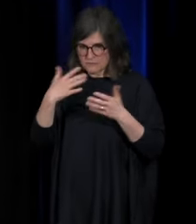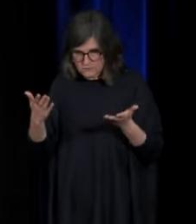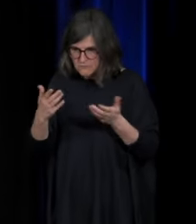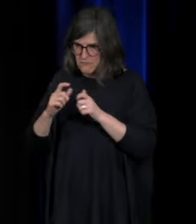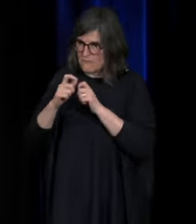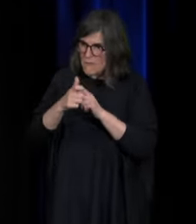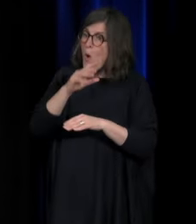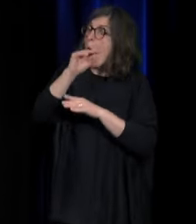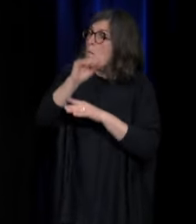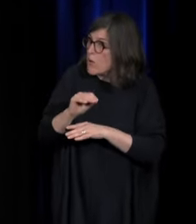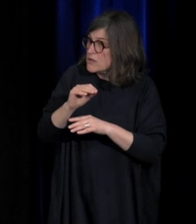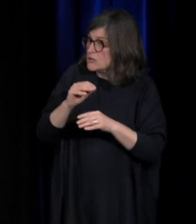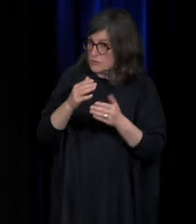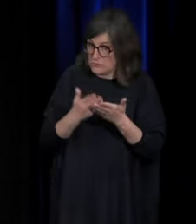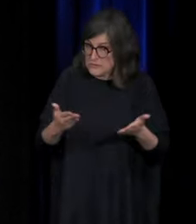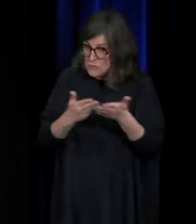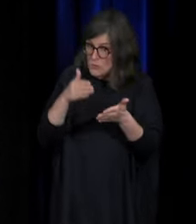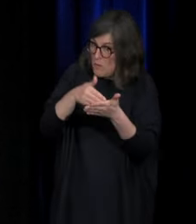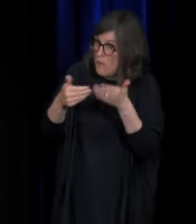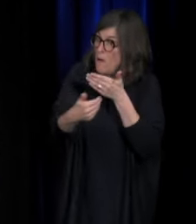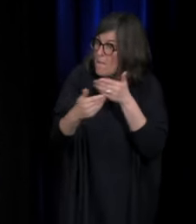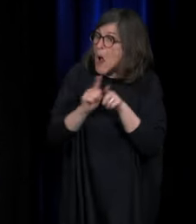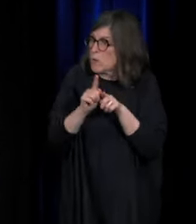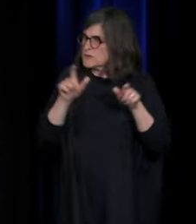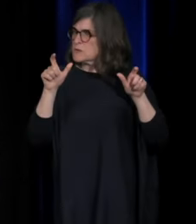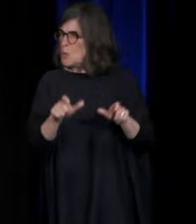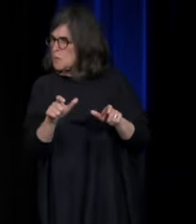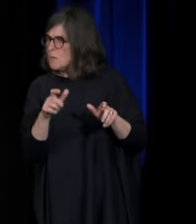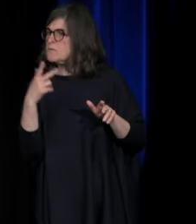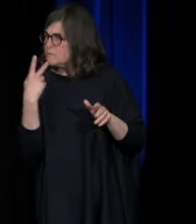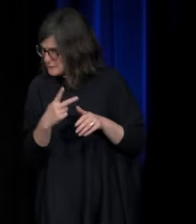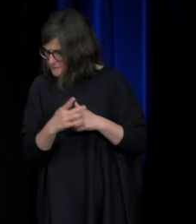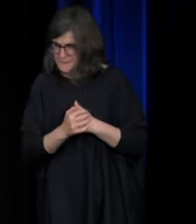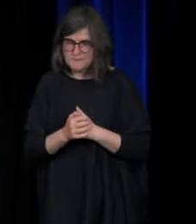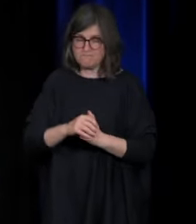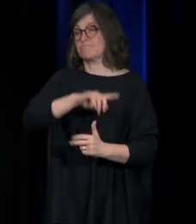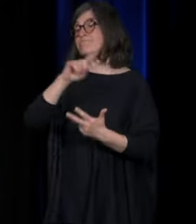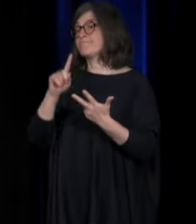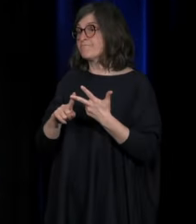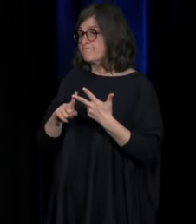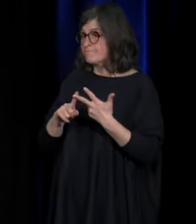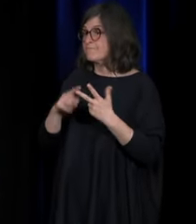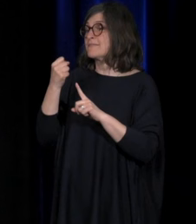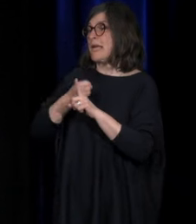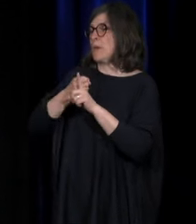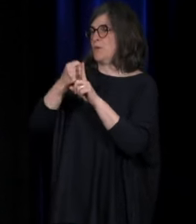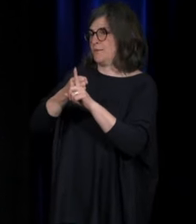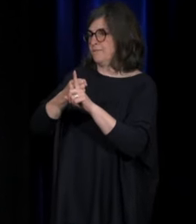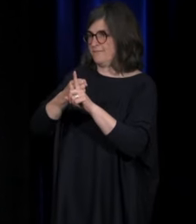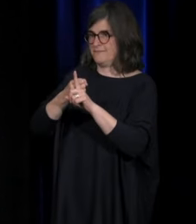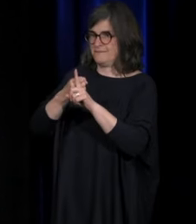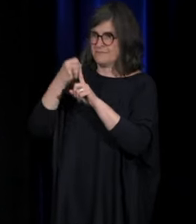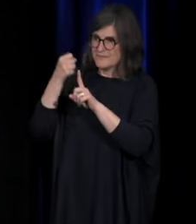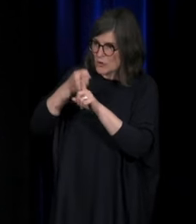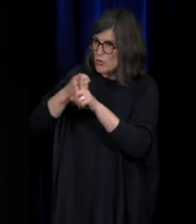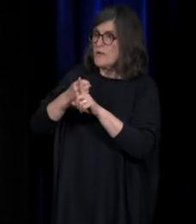dont elles protègent mais aussi dont elles contrôlent l'expérience et puis bien sûr les luttes les luttes des